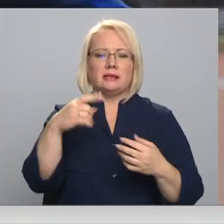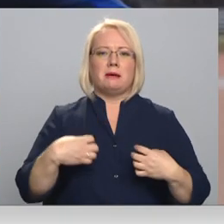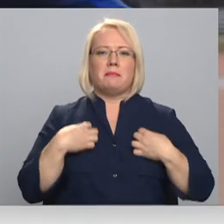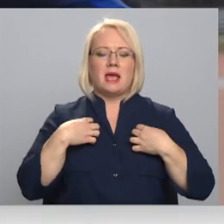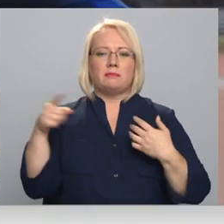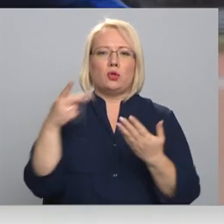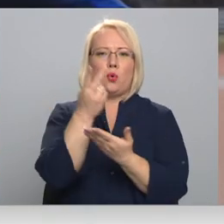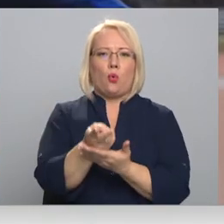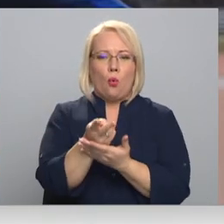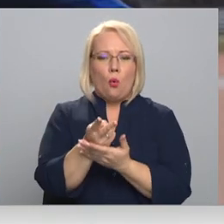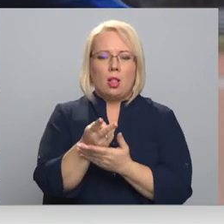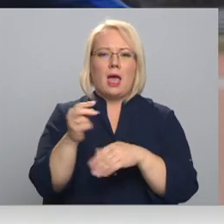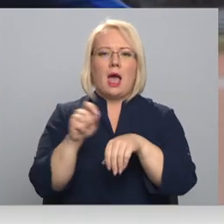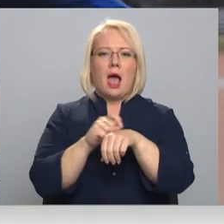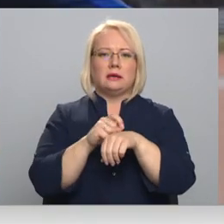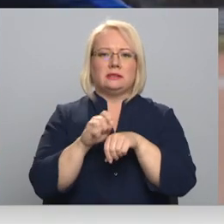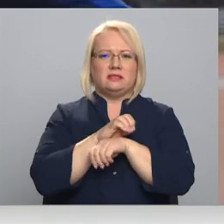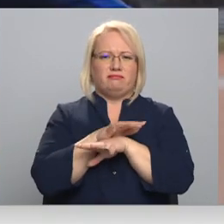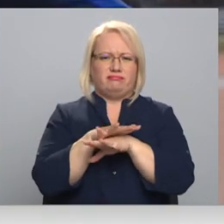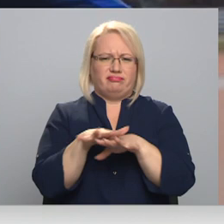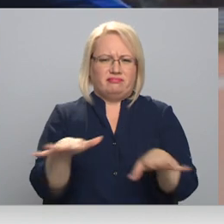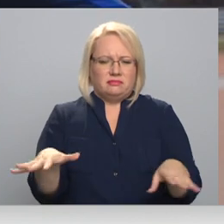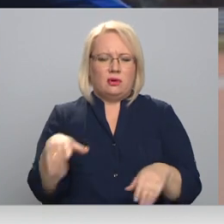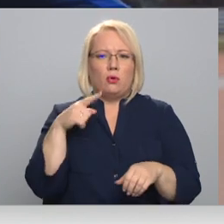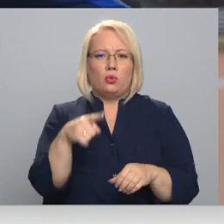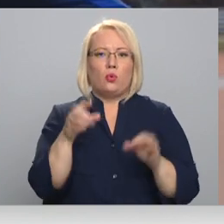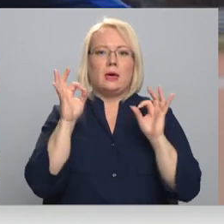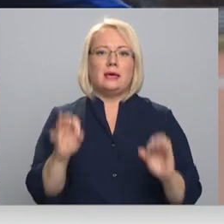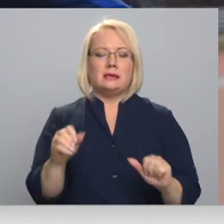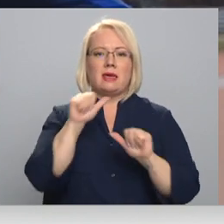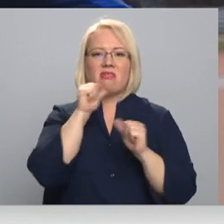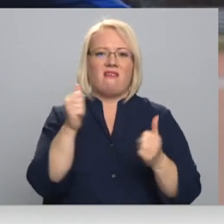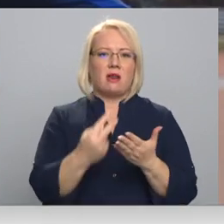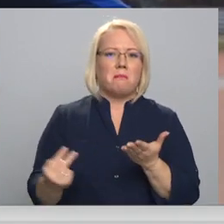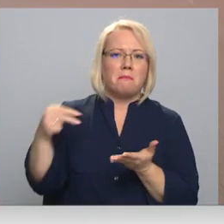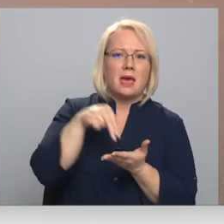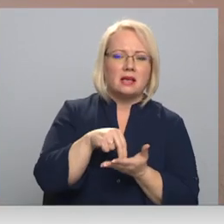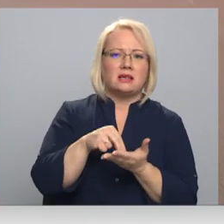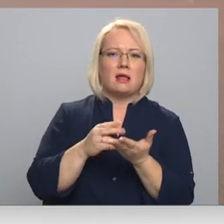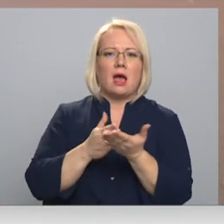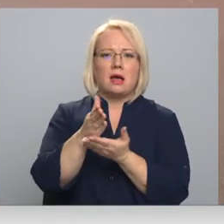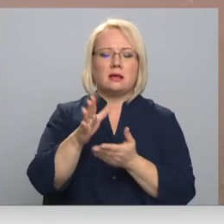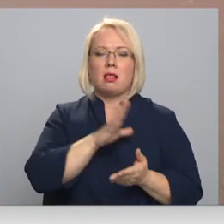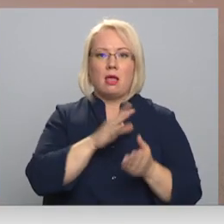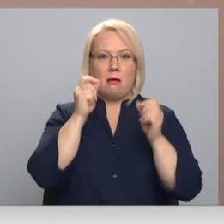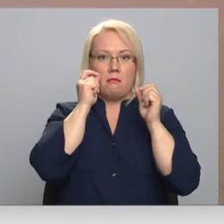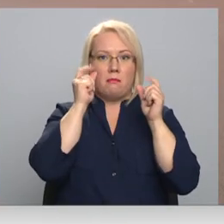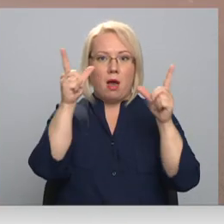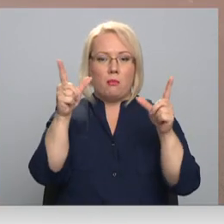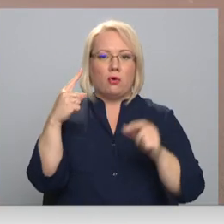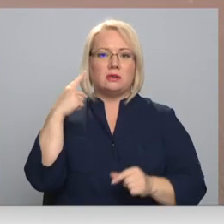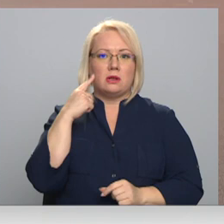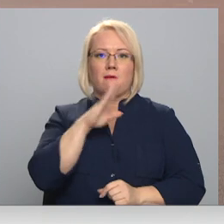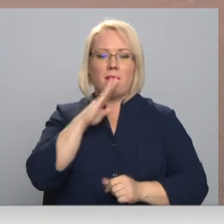savu āsiņas peļķē. Un te īsten jau nevar nepiecelties, neaiziet. Es pamodos un dzirdu, ka mana